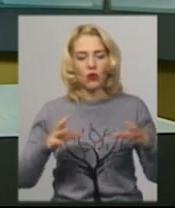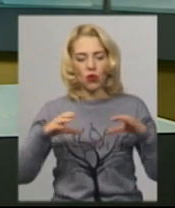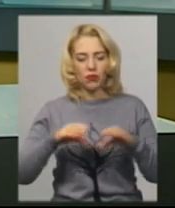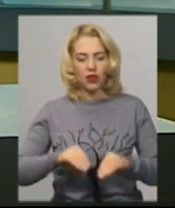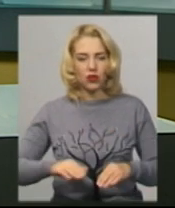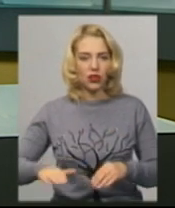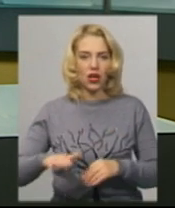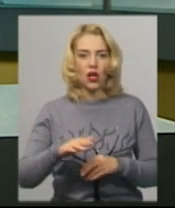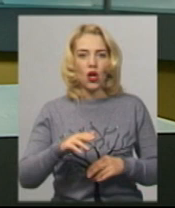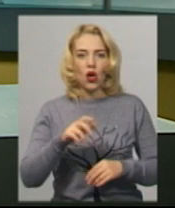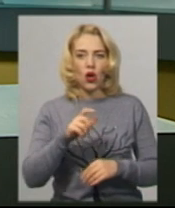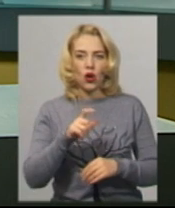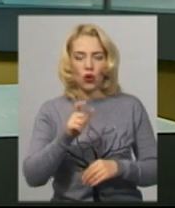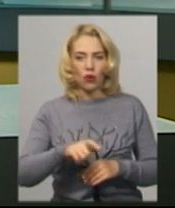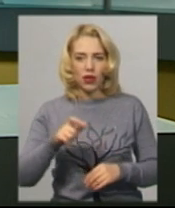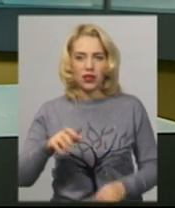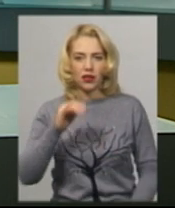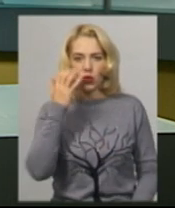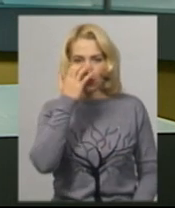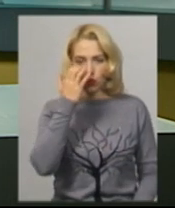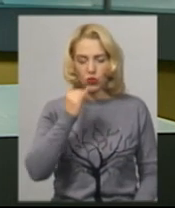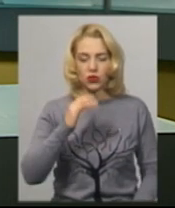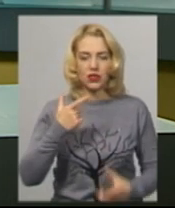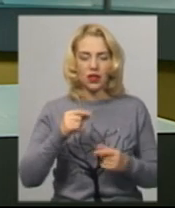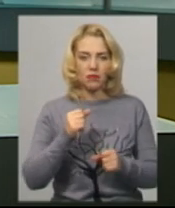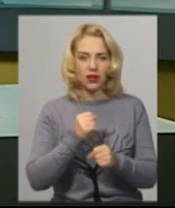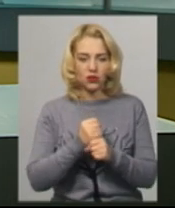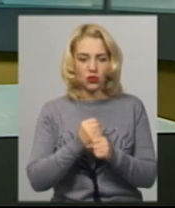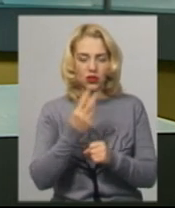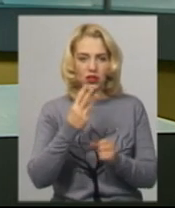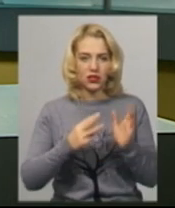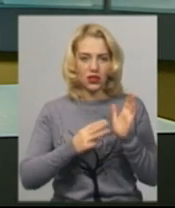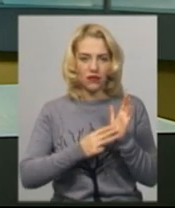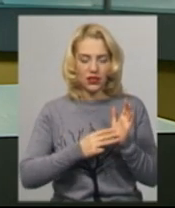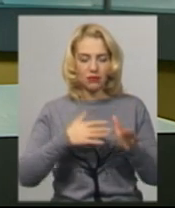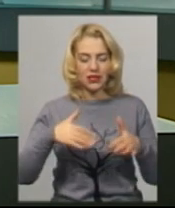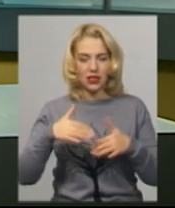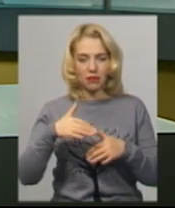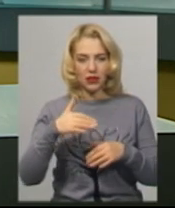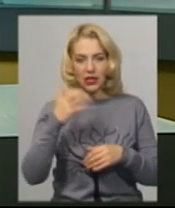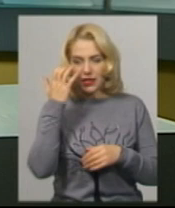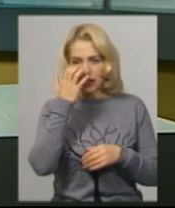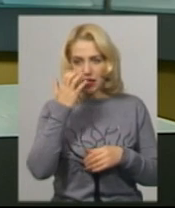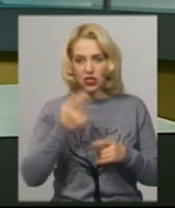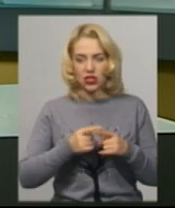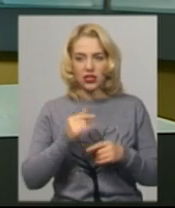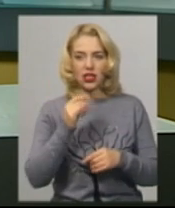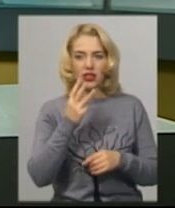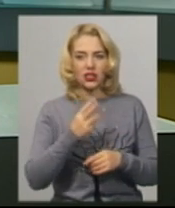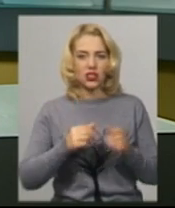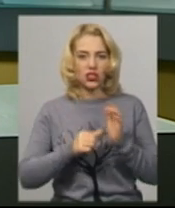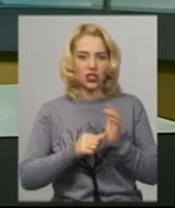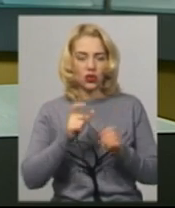-виробниче підприємство «УТОС», де працюють 38 незрячих та зі слабким зором, а з яких 36 люди з інвалідністю,